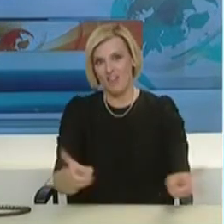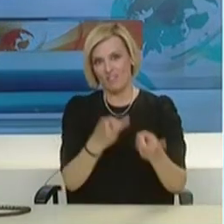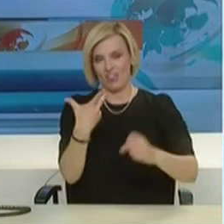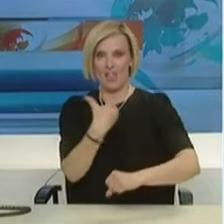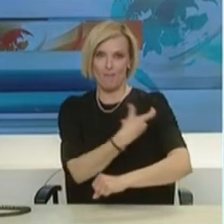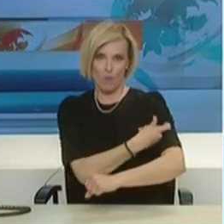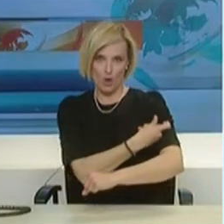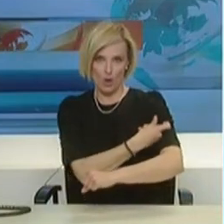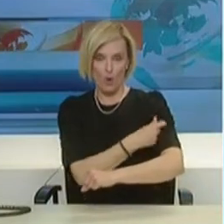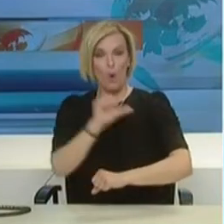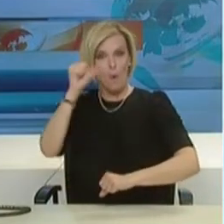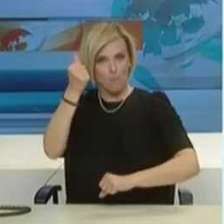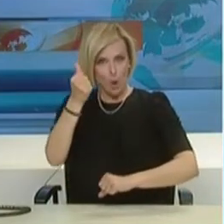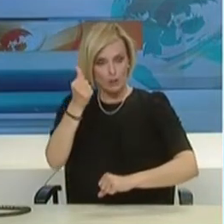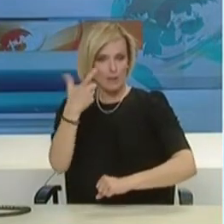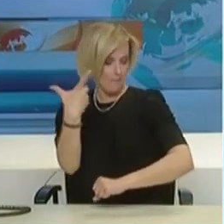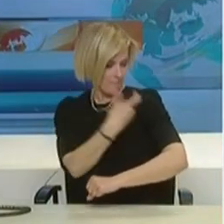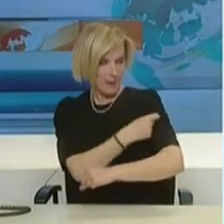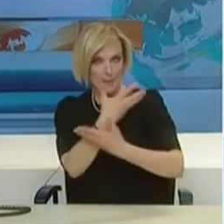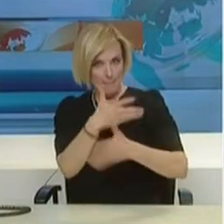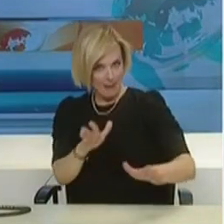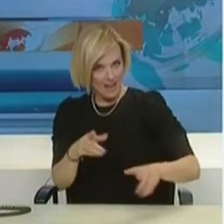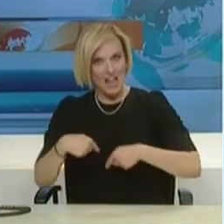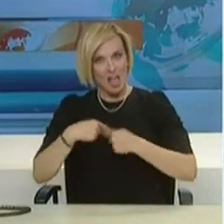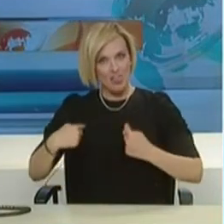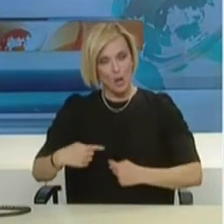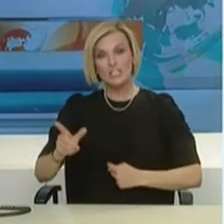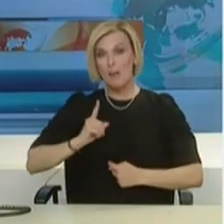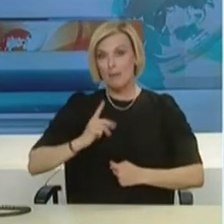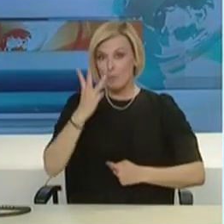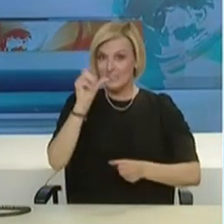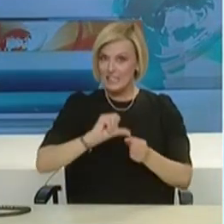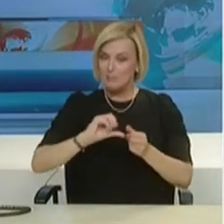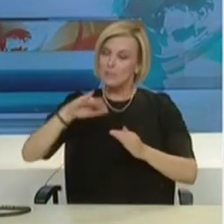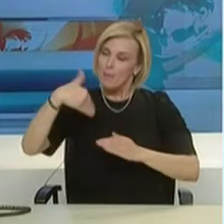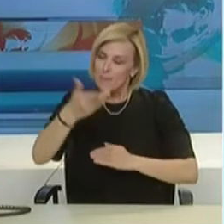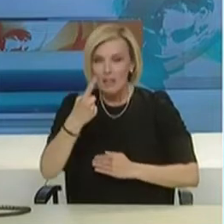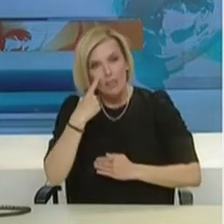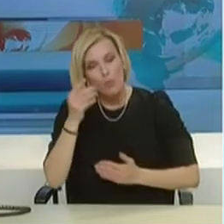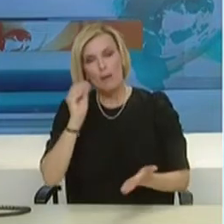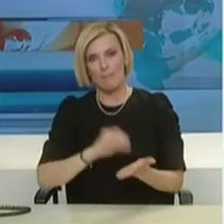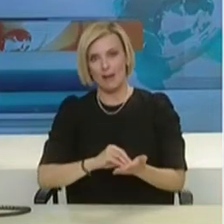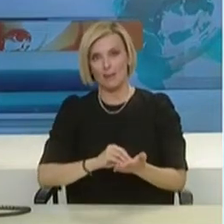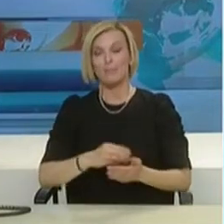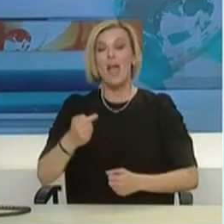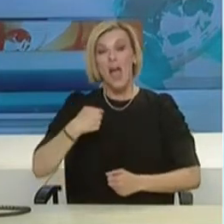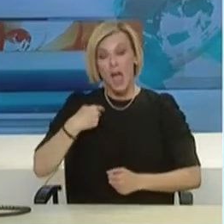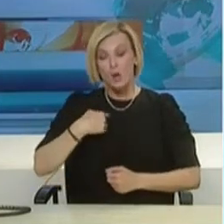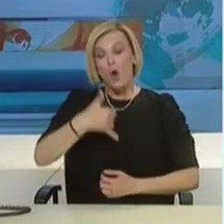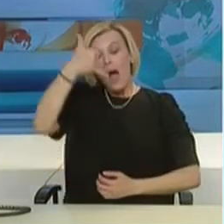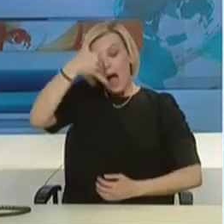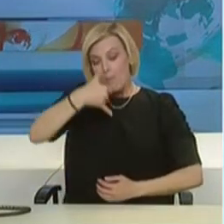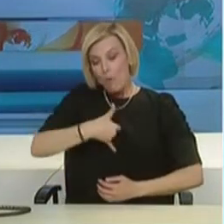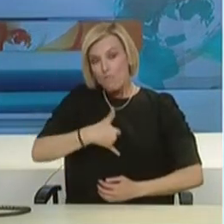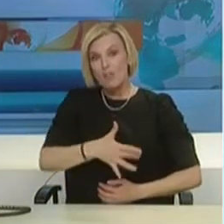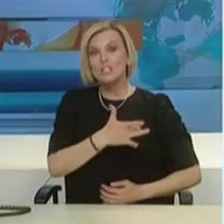περάσει τουλάχιστον το καλοκαίρι. Θέλω από την καρδιά μου να ευχαριστήσω τους συναδέλφους μας και τις ομάδες τους που είναι στην πρώτη